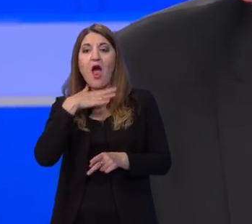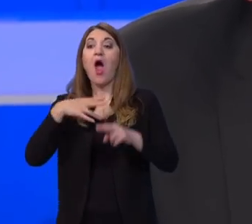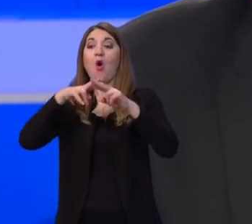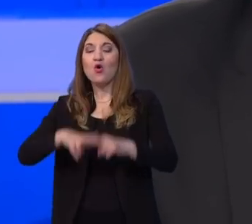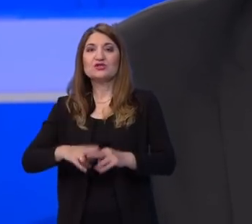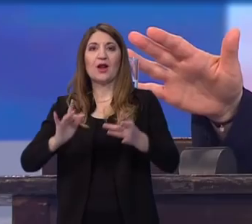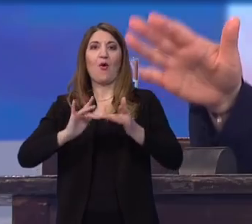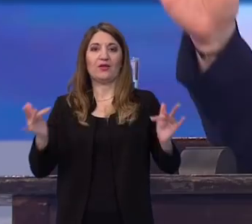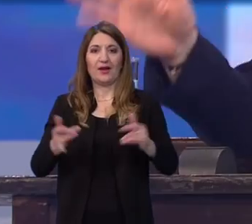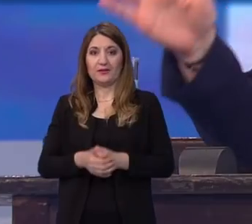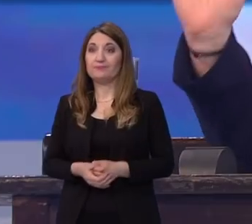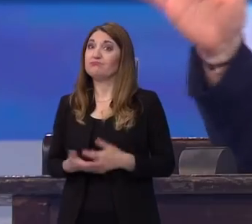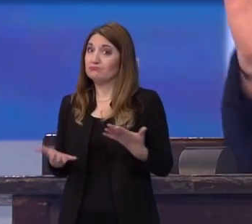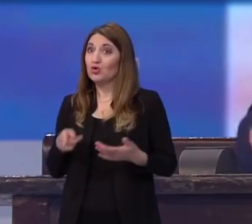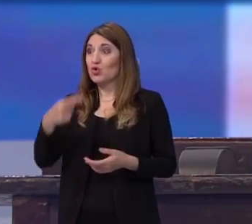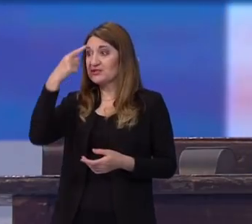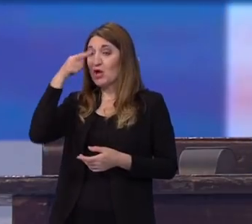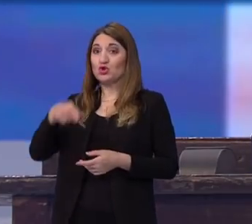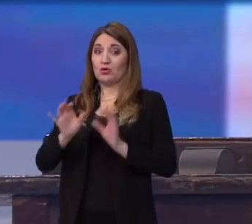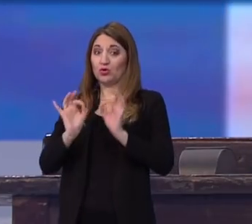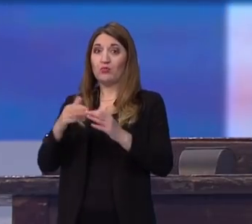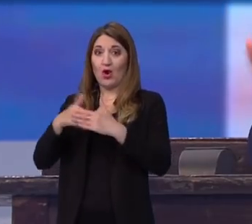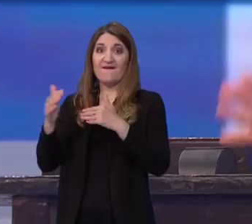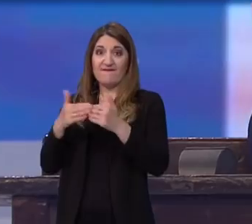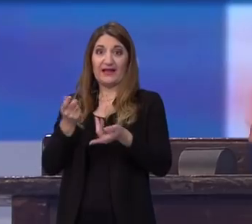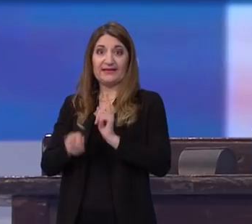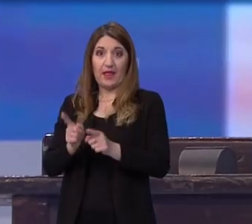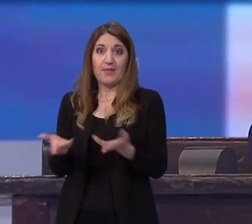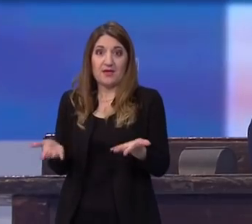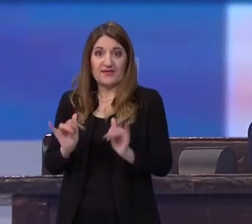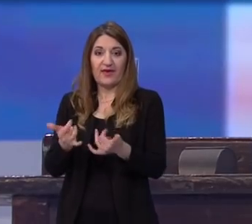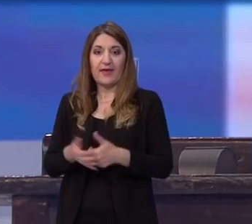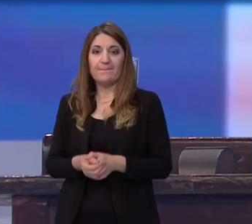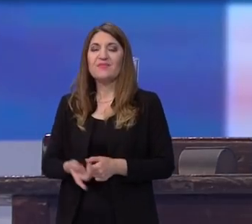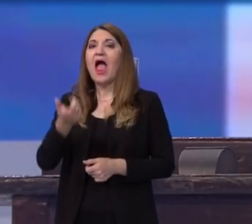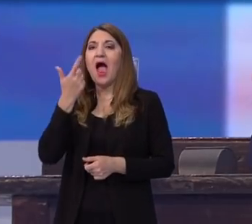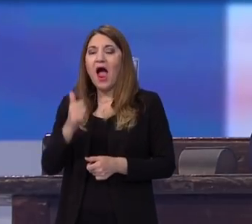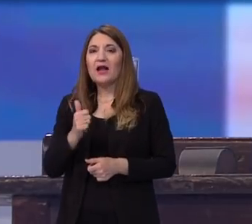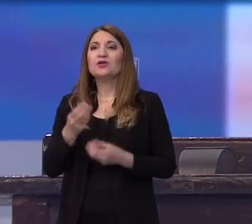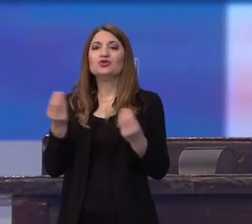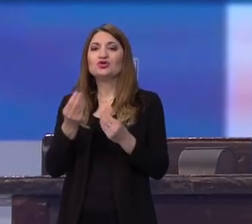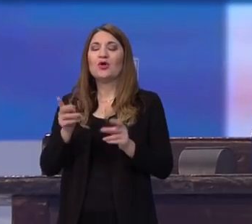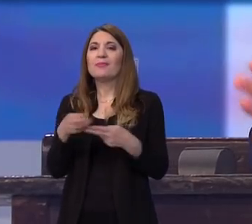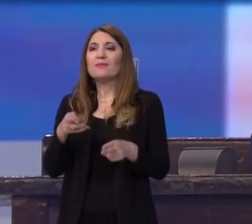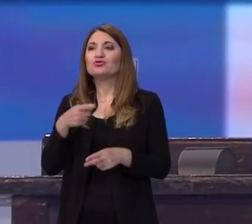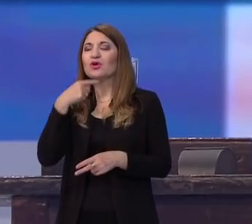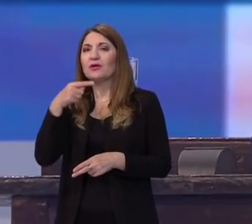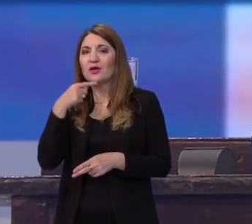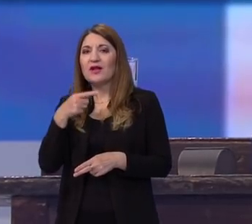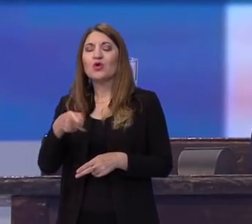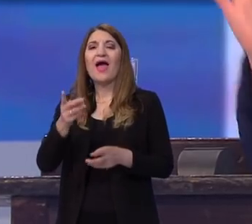Znači, može se ipak govoriti o kvalitetne nastave. Mislim da, i mislim da možem. nešto što se možda, o čemu se ne smije, ne može baš govoriti.